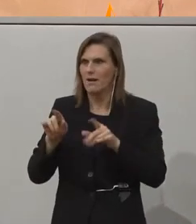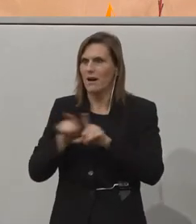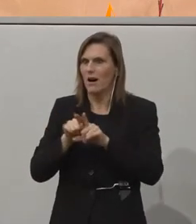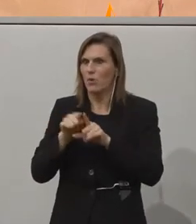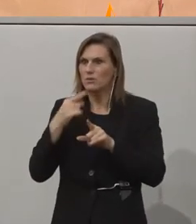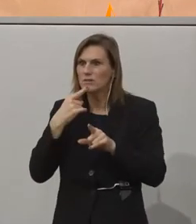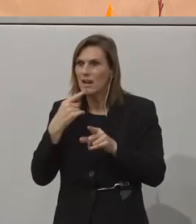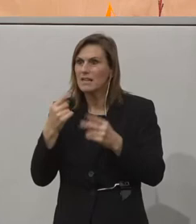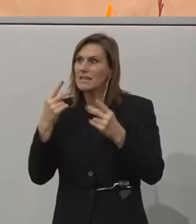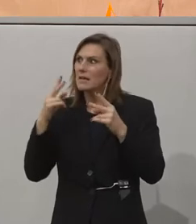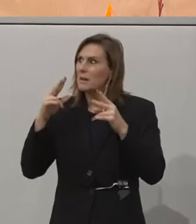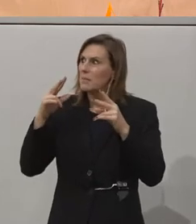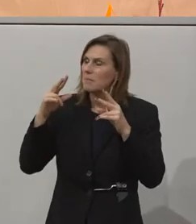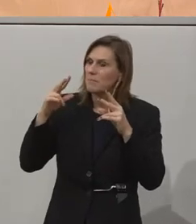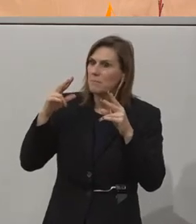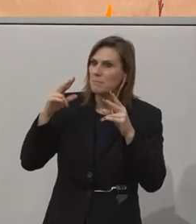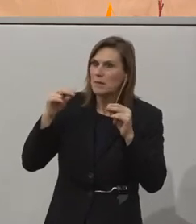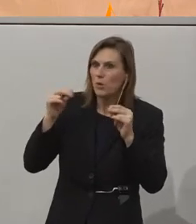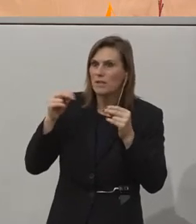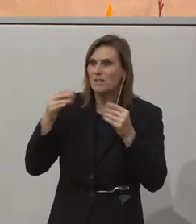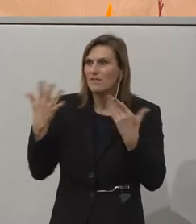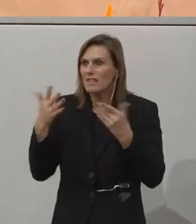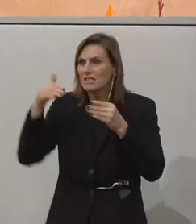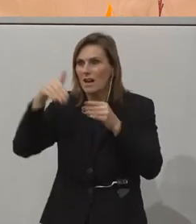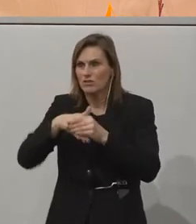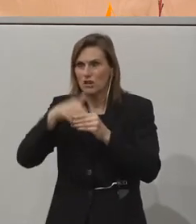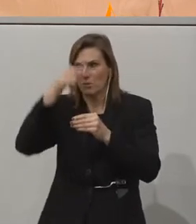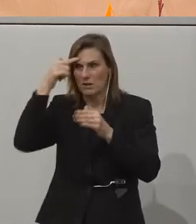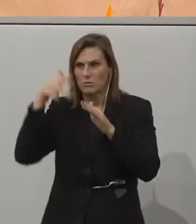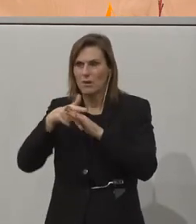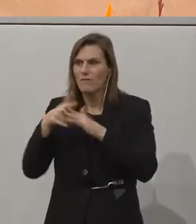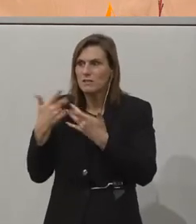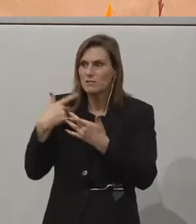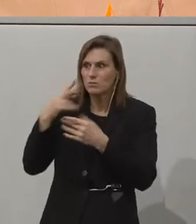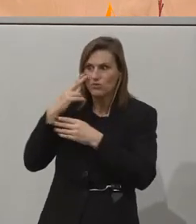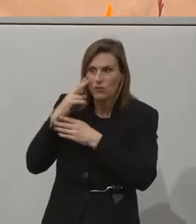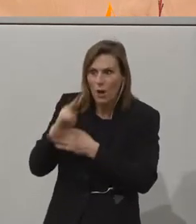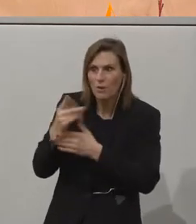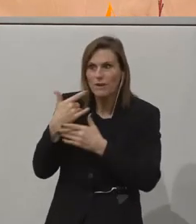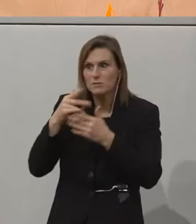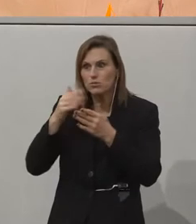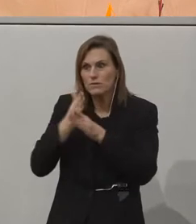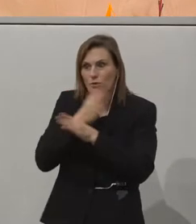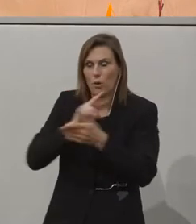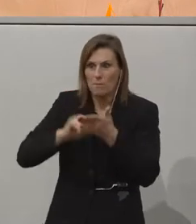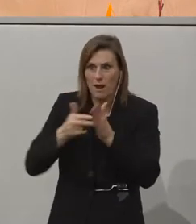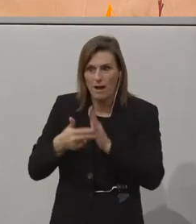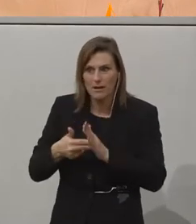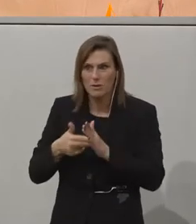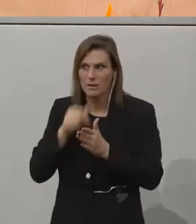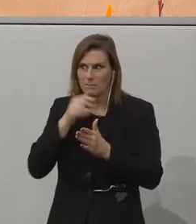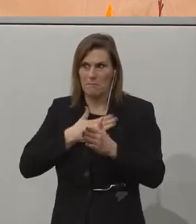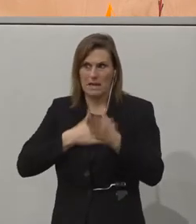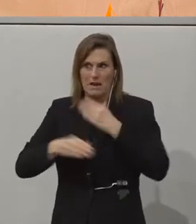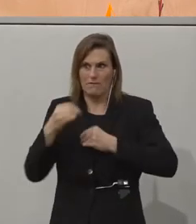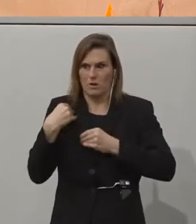mit Behinderung geht, was funktioniert, was nicht funktioniert, worauf man achten muss und sagen Ihnen das nicht nur, was ich für Erfahrungen in den